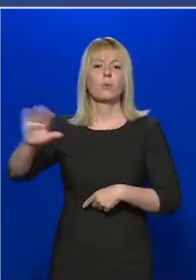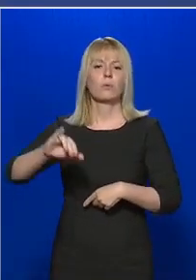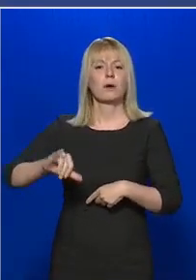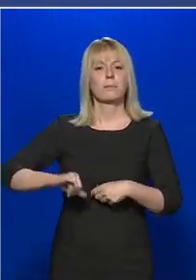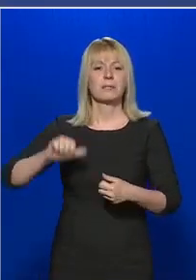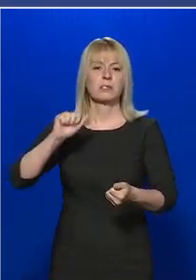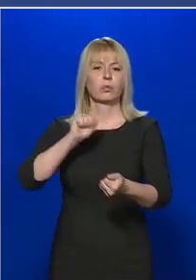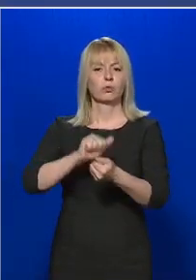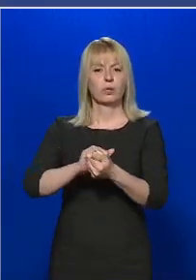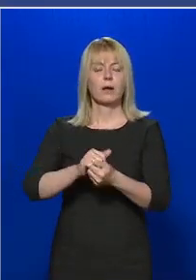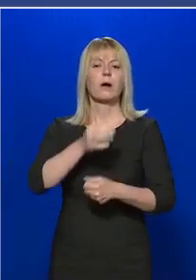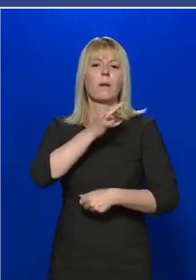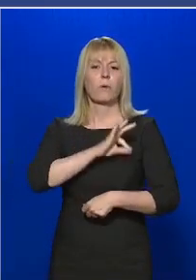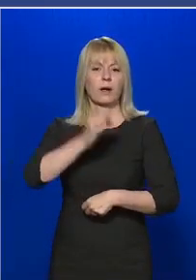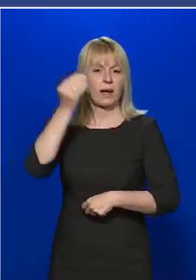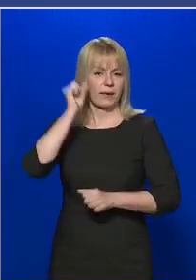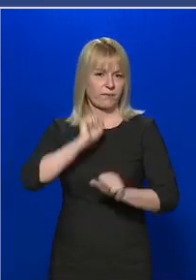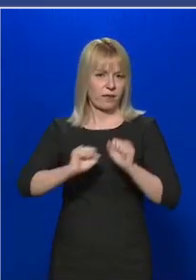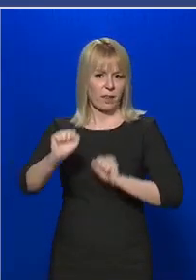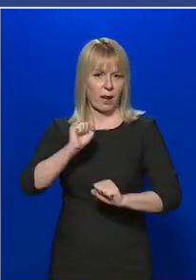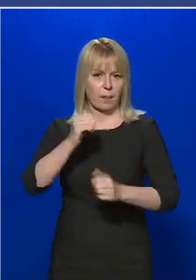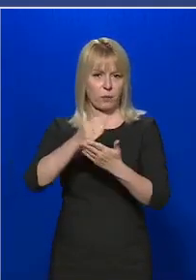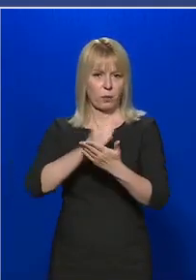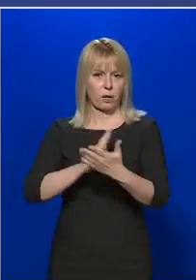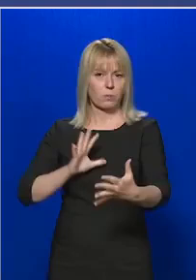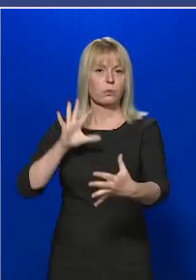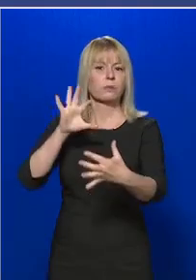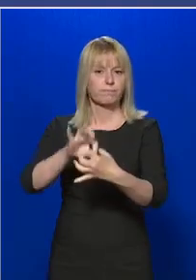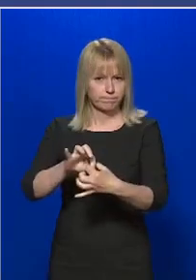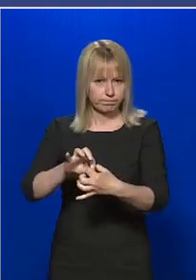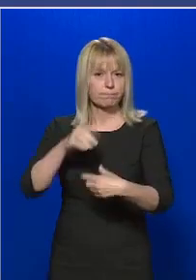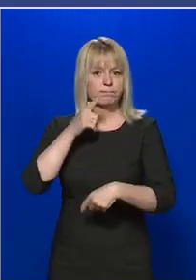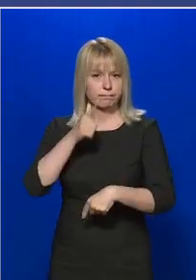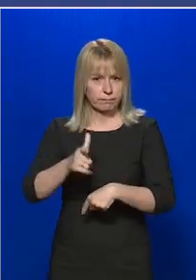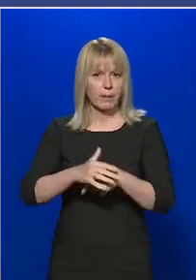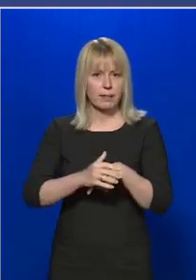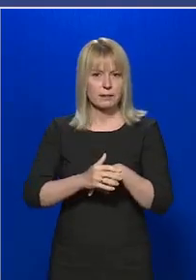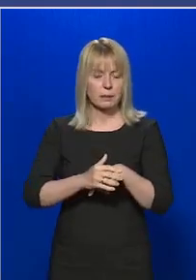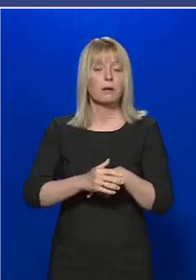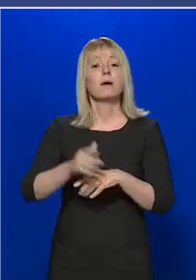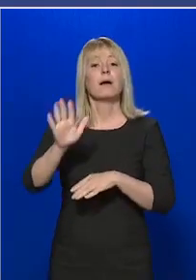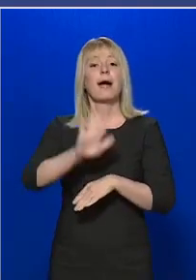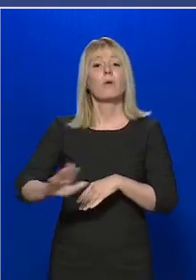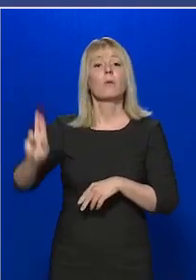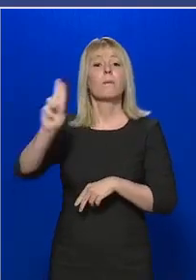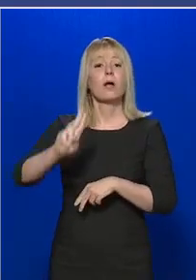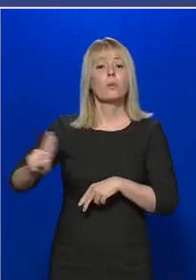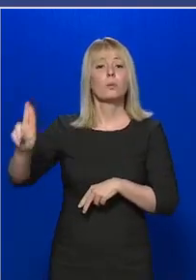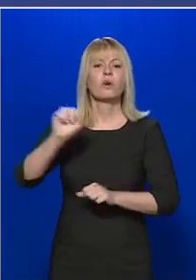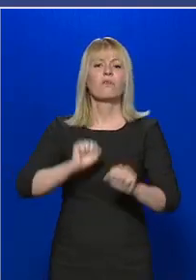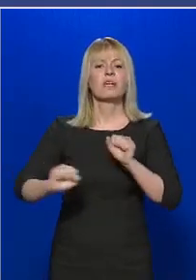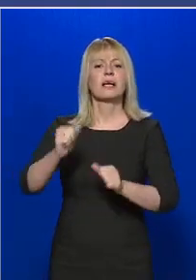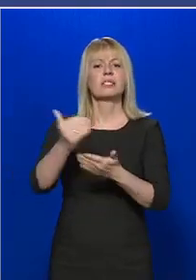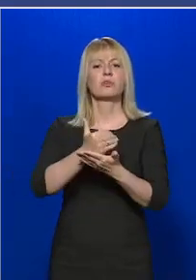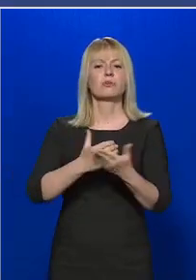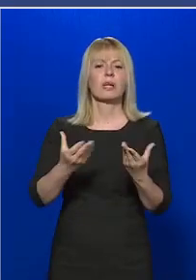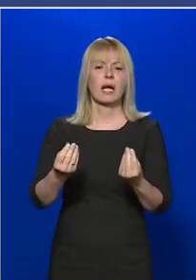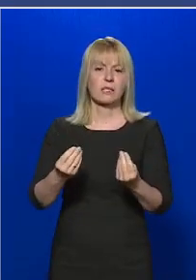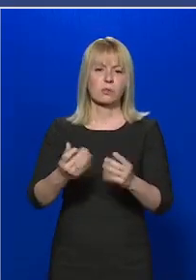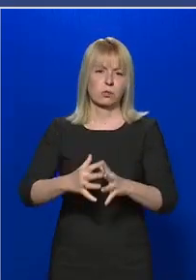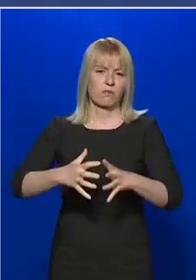Programjához. Ez a csatlakozást azt a célt szolgálja, hogy az Európai Unió a védekezéshez szükséges eszközöket